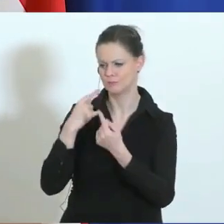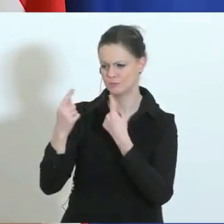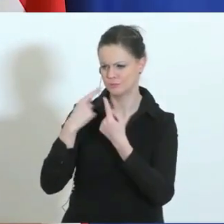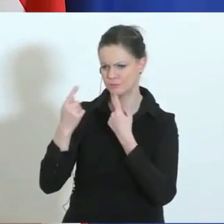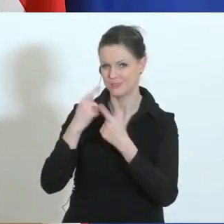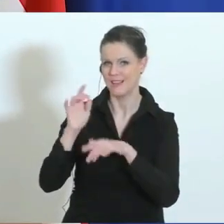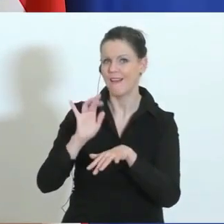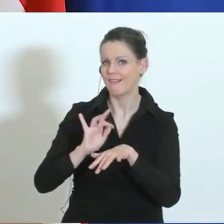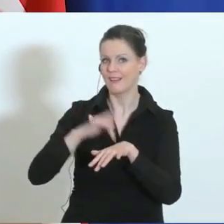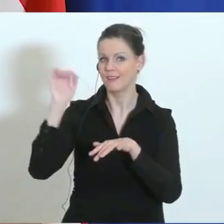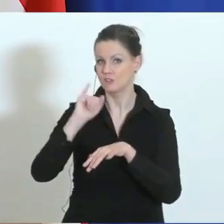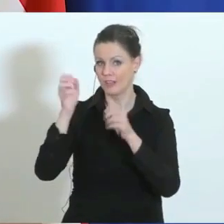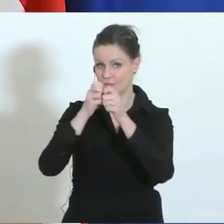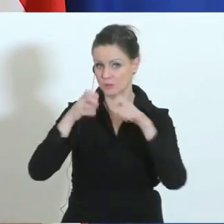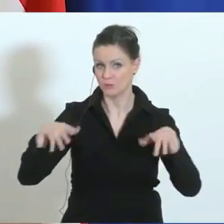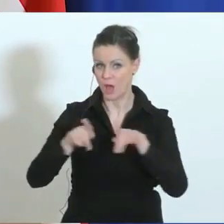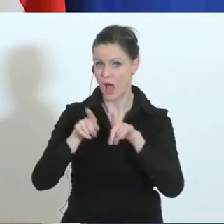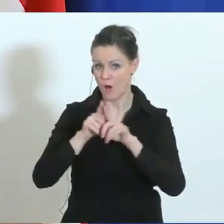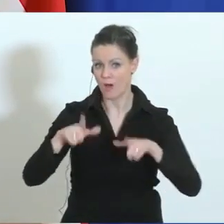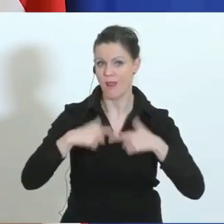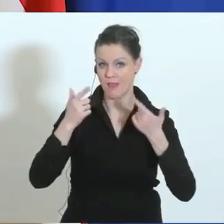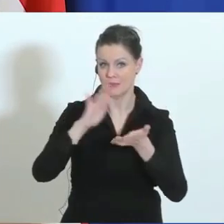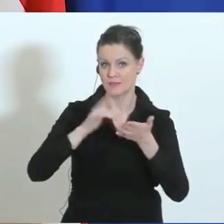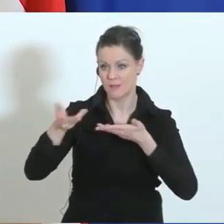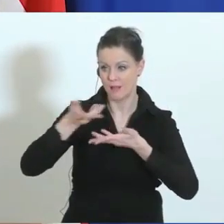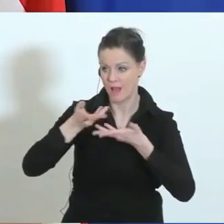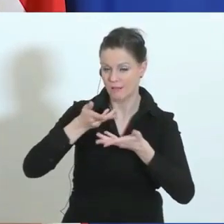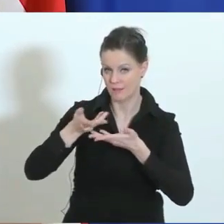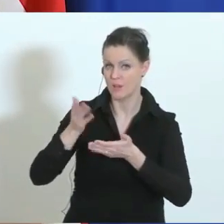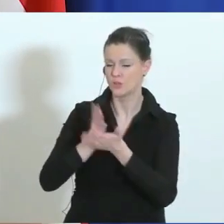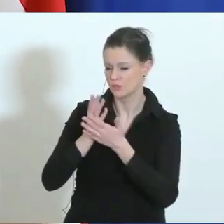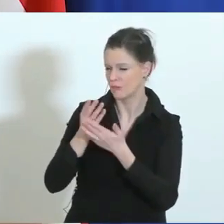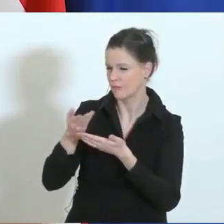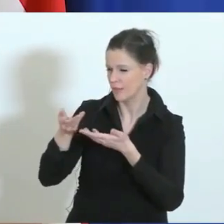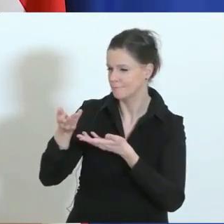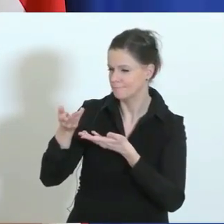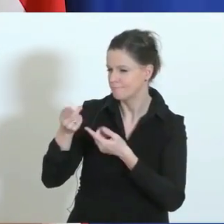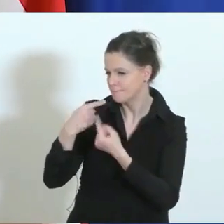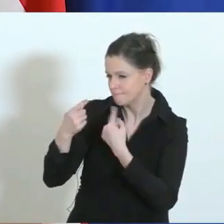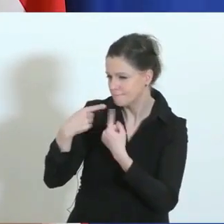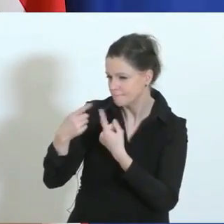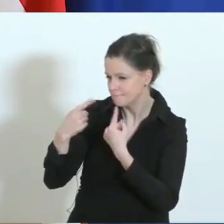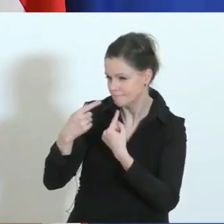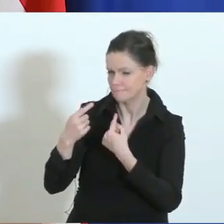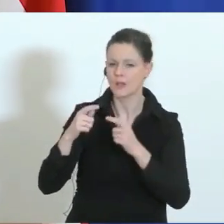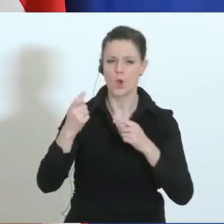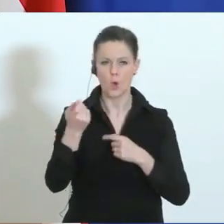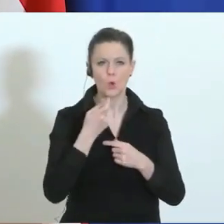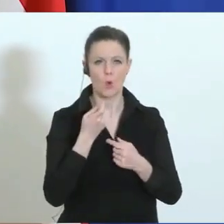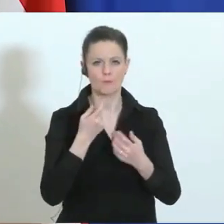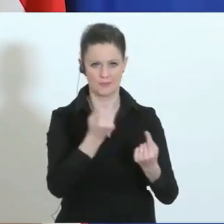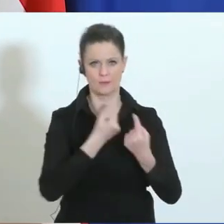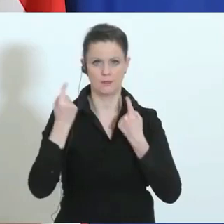kritischen Infrastruktur. Dazu zählt auch der Lebensmittelhandel, dass sichergestellt worden ist, dass es diese Spitzen geben wird, wo besonders viel